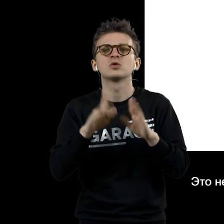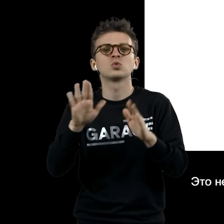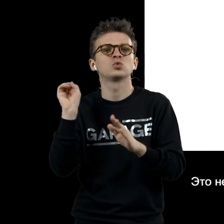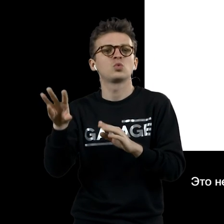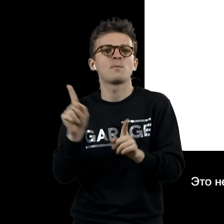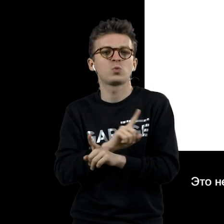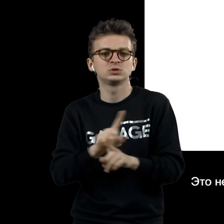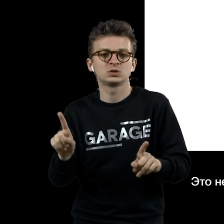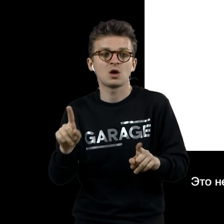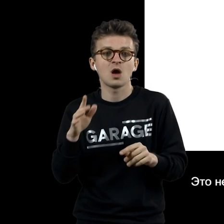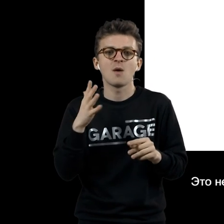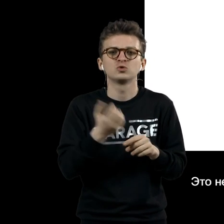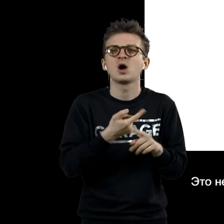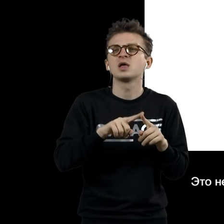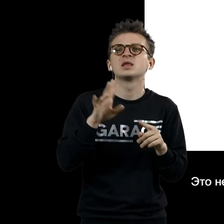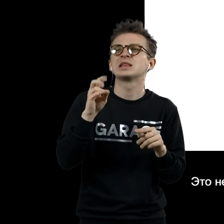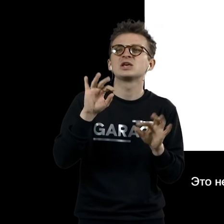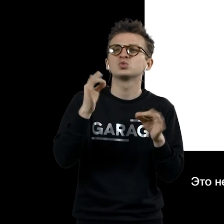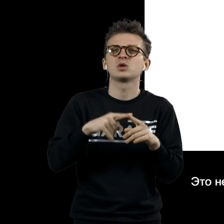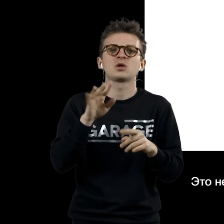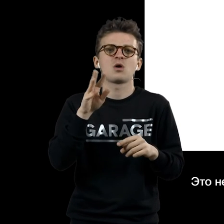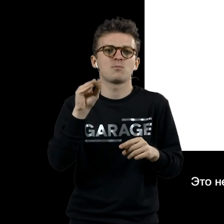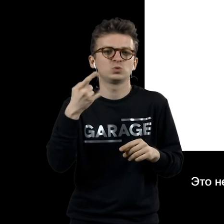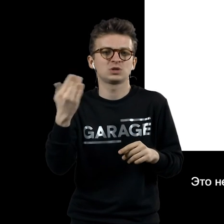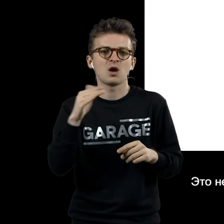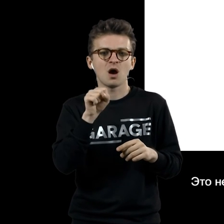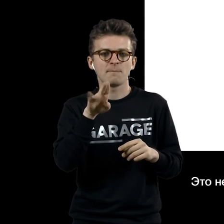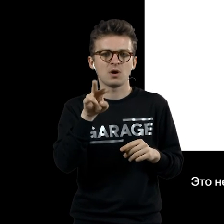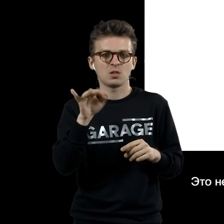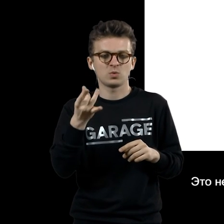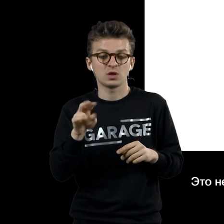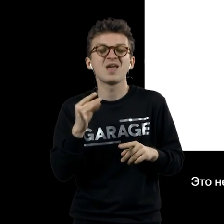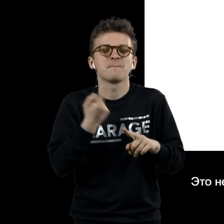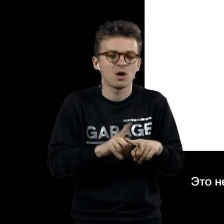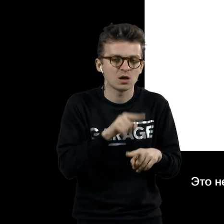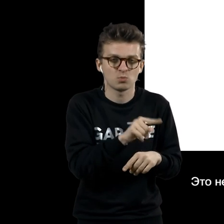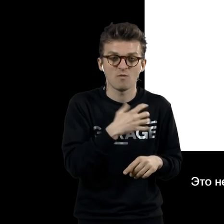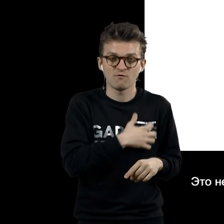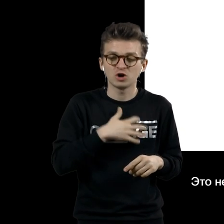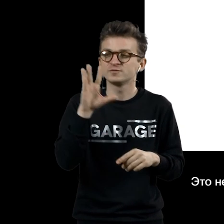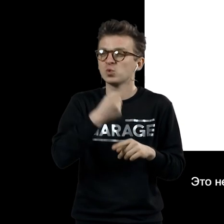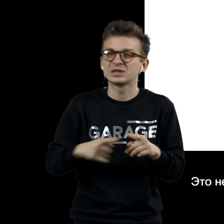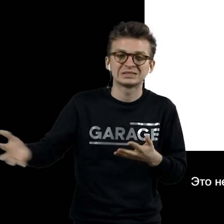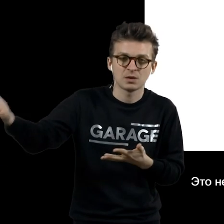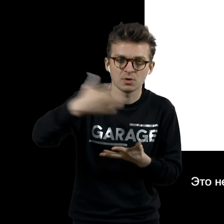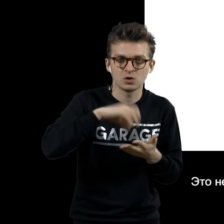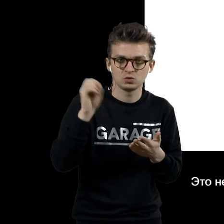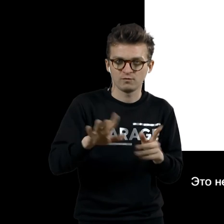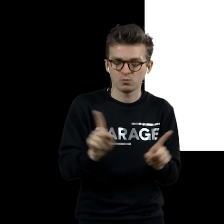произведения искусства, это апология музея. И поэтому для него так важно собрать все в музее. Почему? Что это за музей?